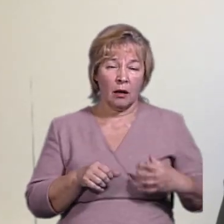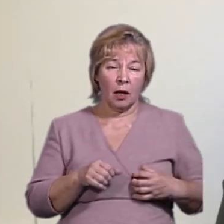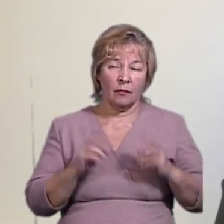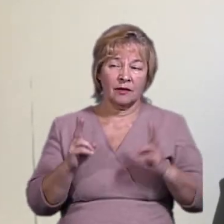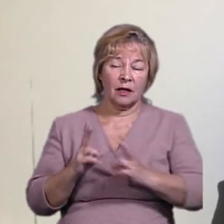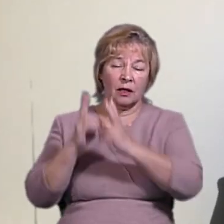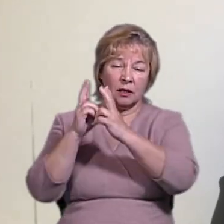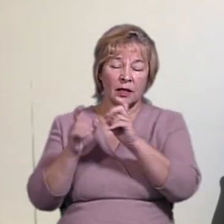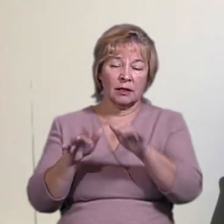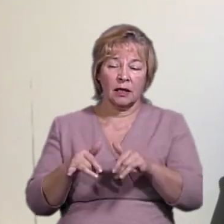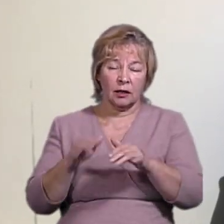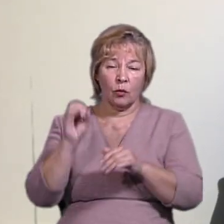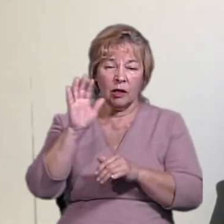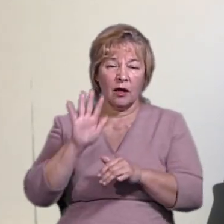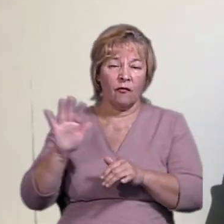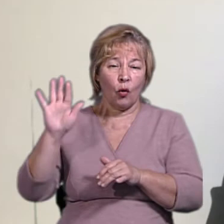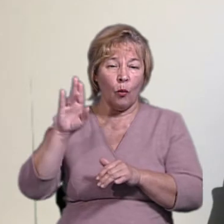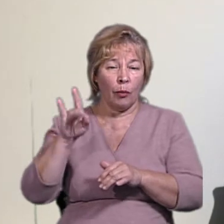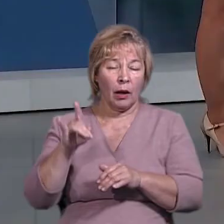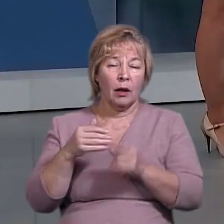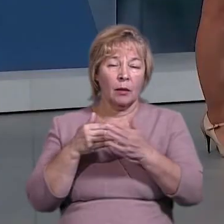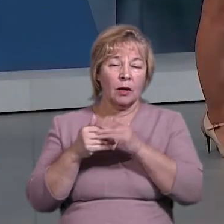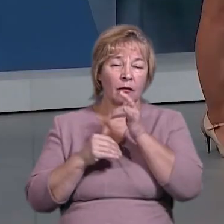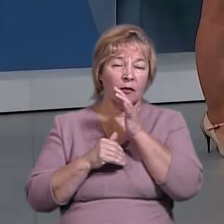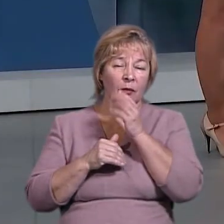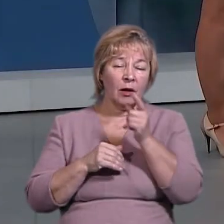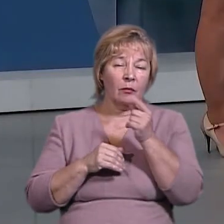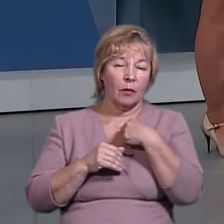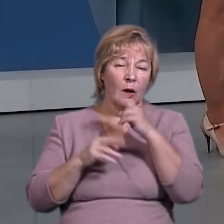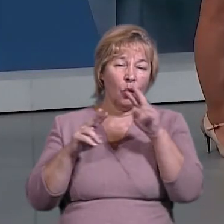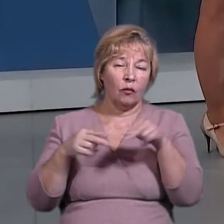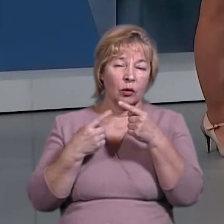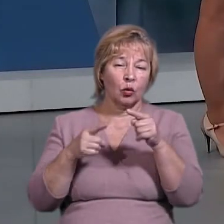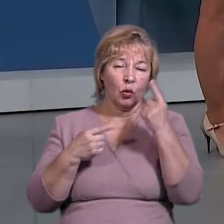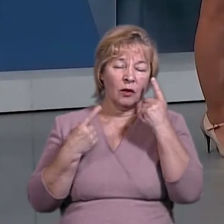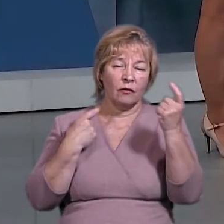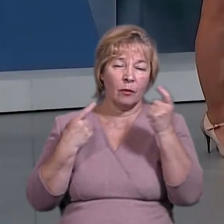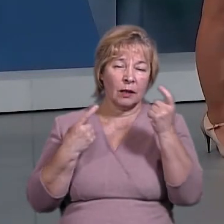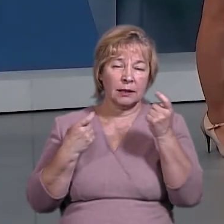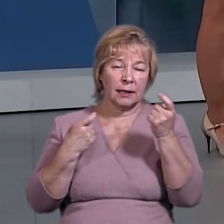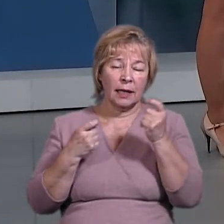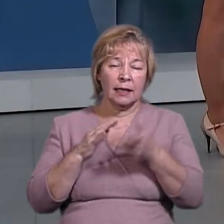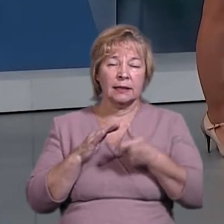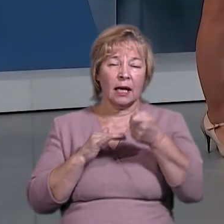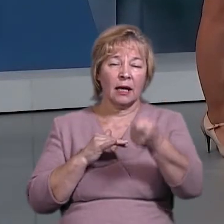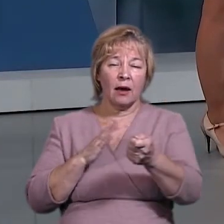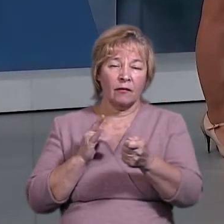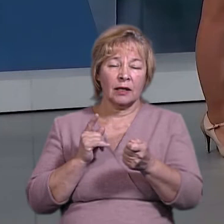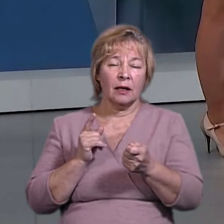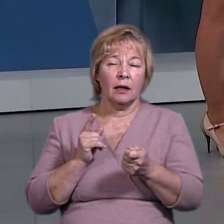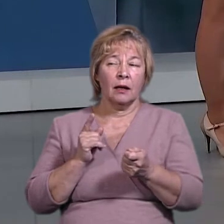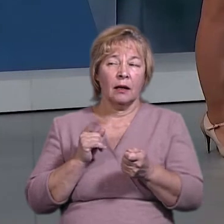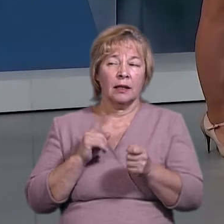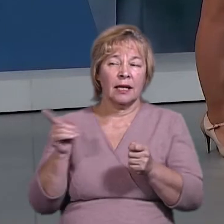яка приїздить в Україну. Найближчим часом ви побачите інші інформаційні заяви з боку